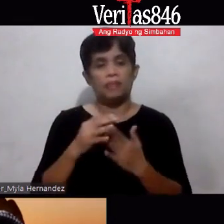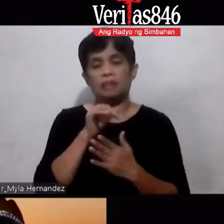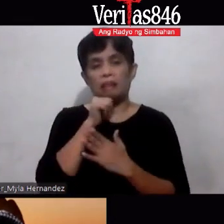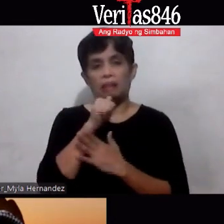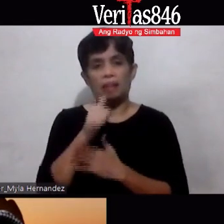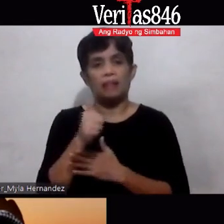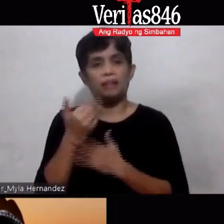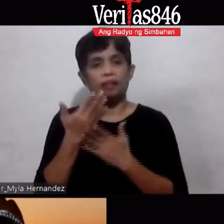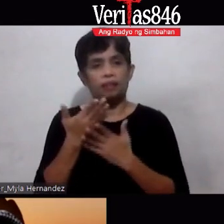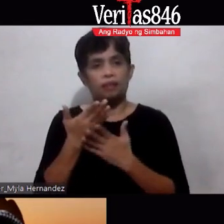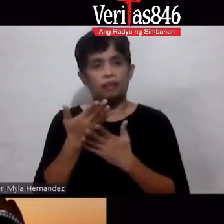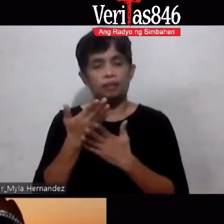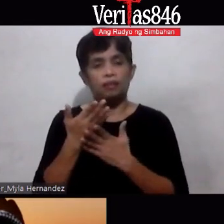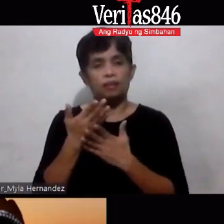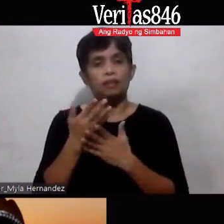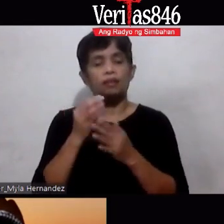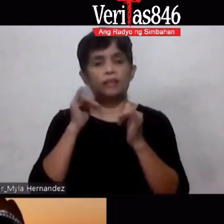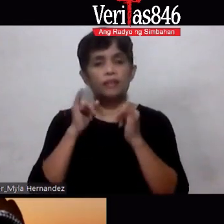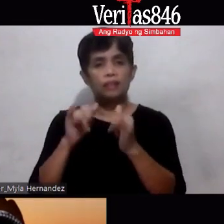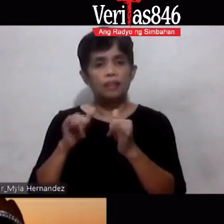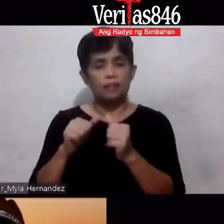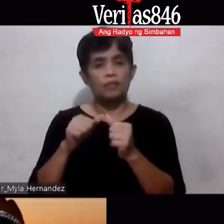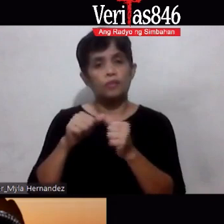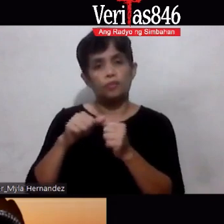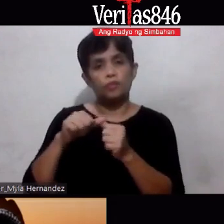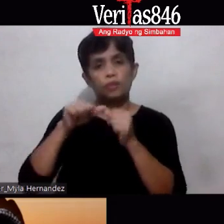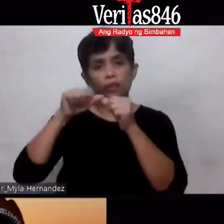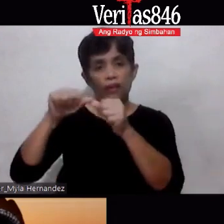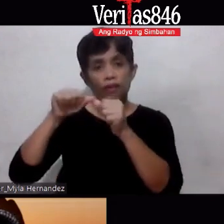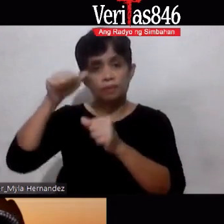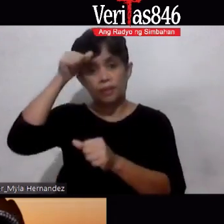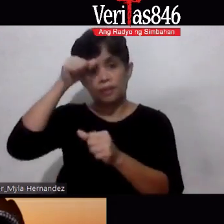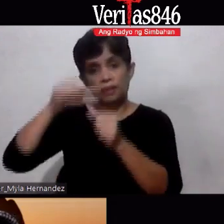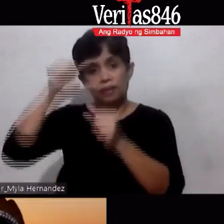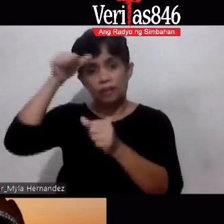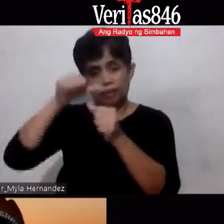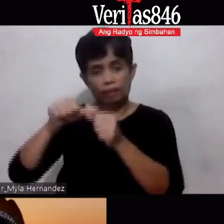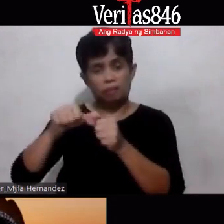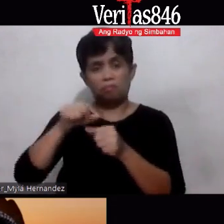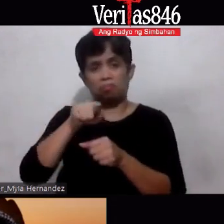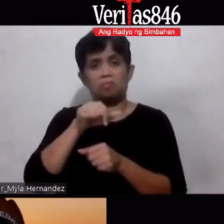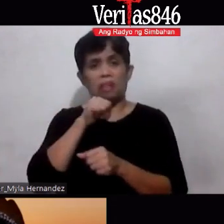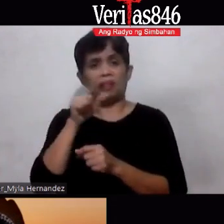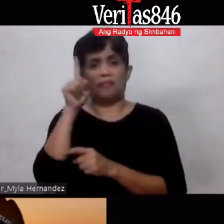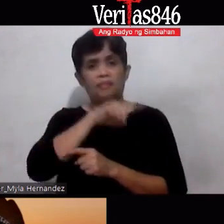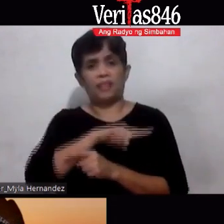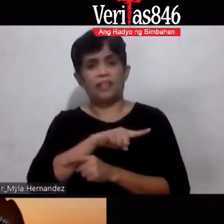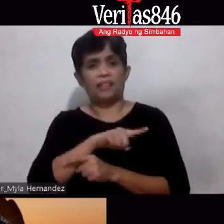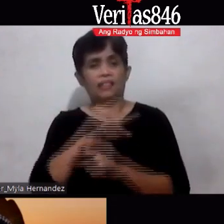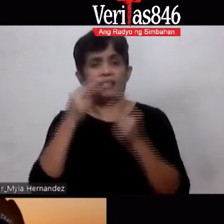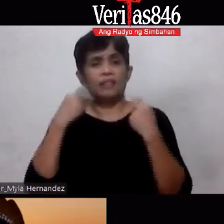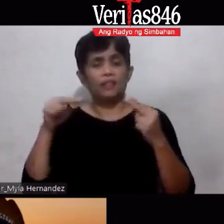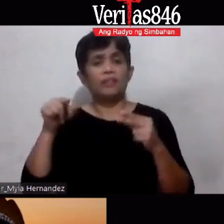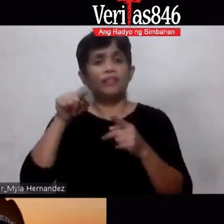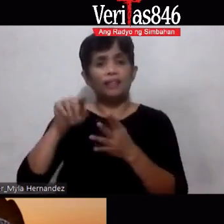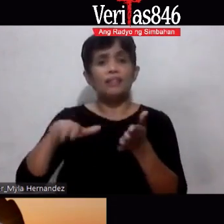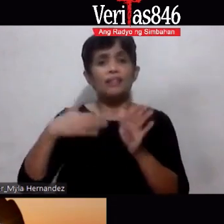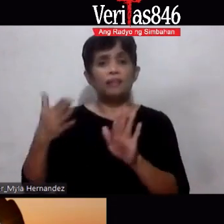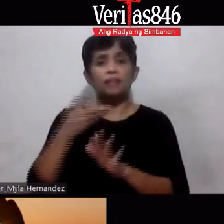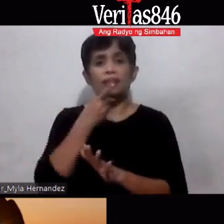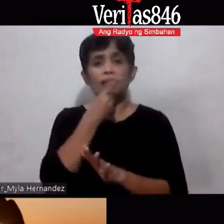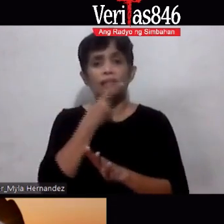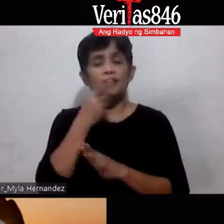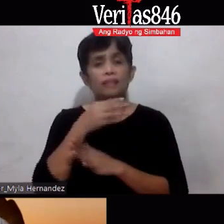Magpaalala Magpaalala na Oo, hindi ito fake news Nakakamatay ang diabetes